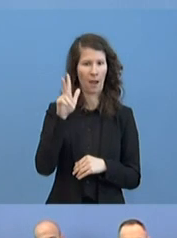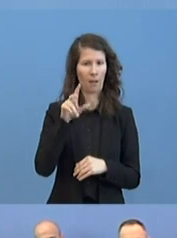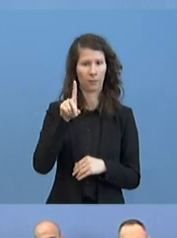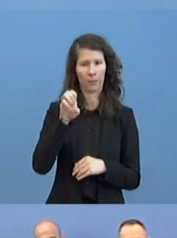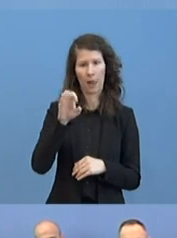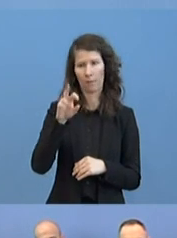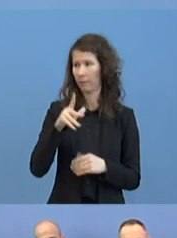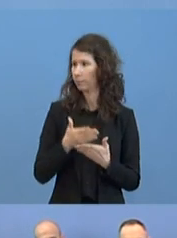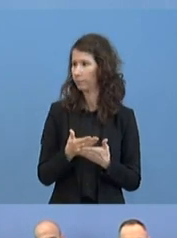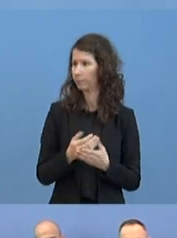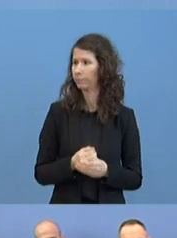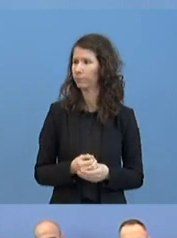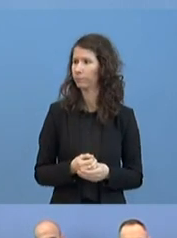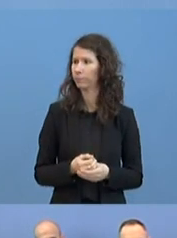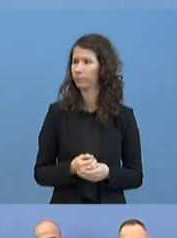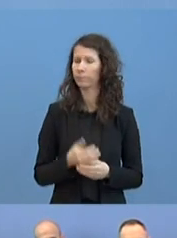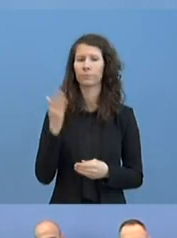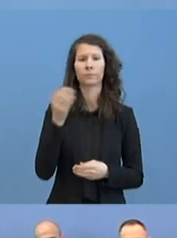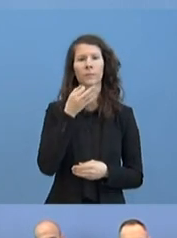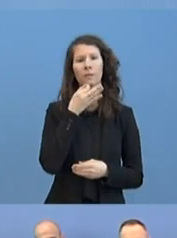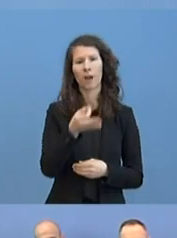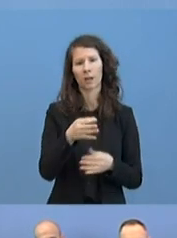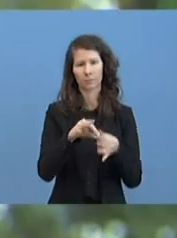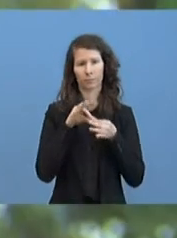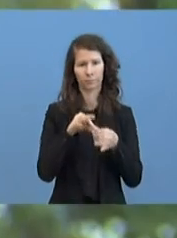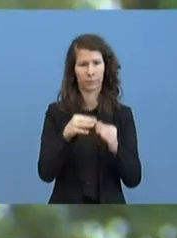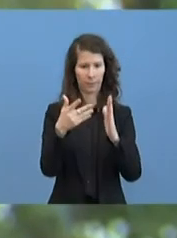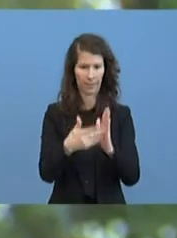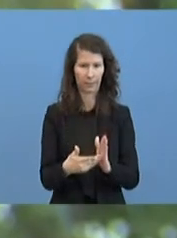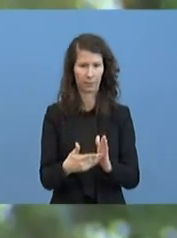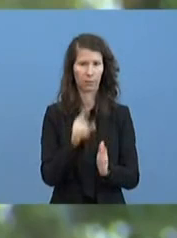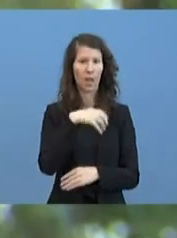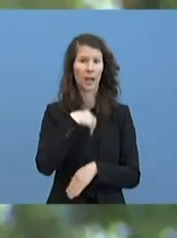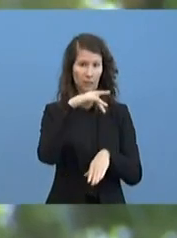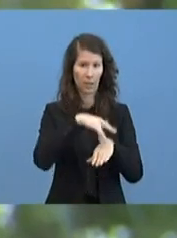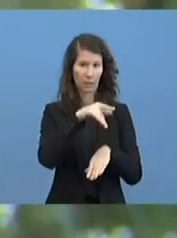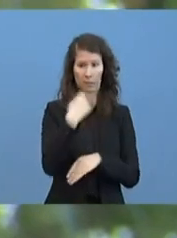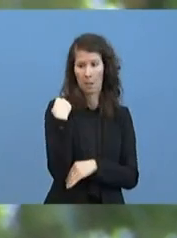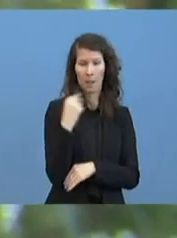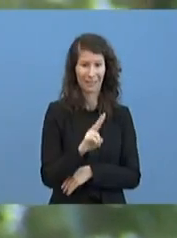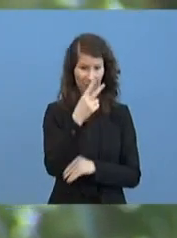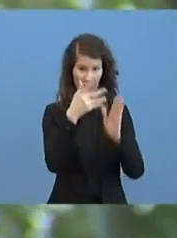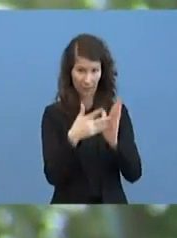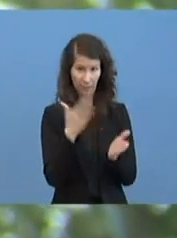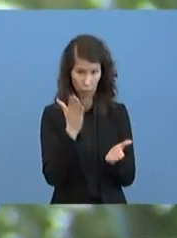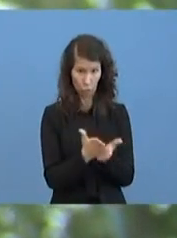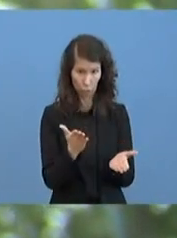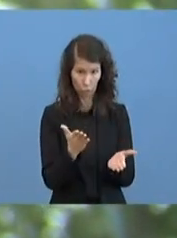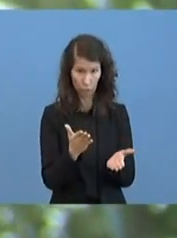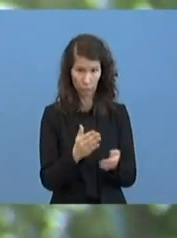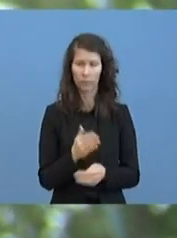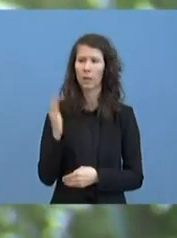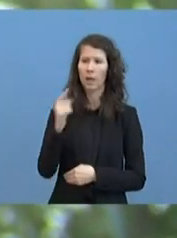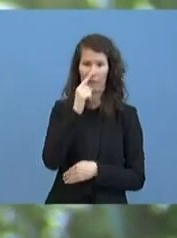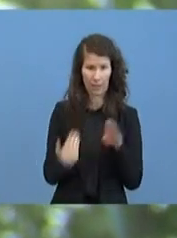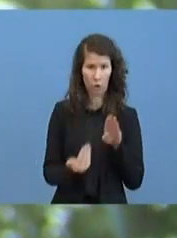Herr Sabert, auch noch mal zu den Tests. Hat die Kanzlerin jetzt einen zweiten Test schon gemacht? Wenn es Neuigkeiten gibt,